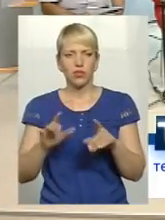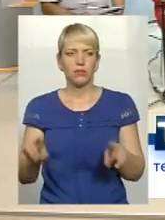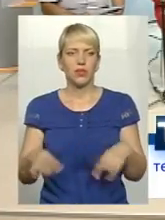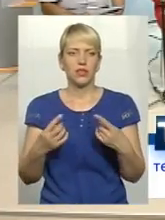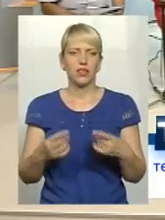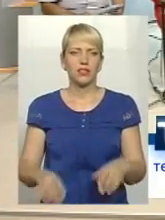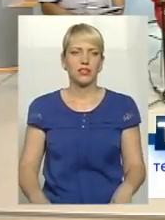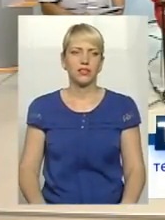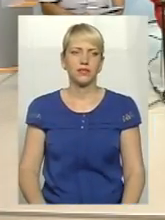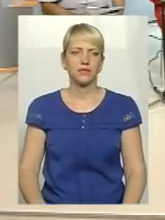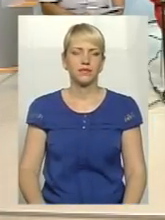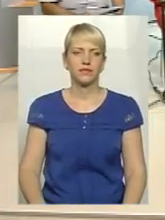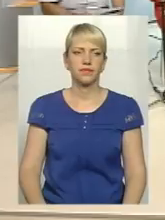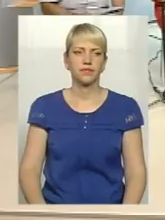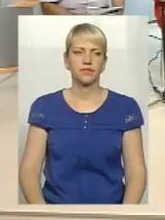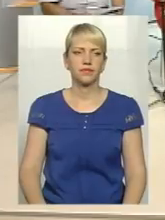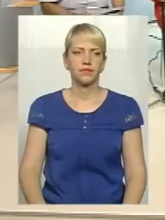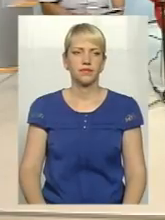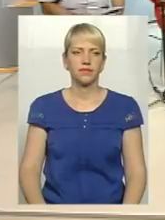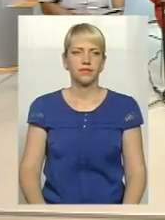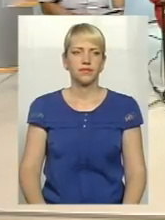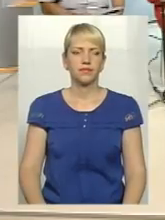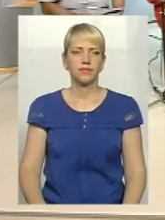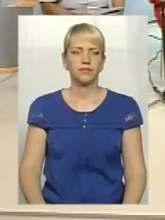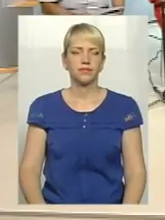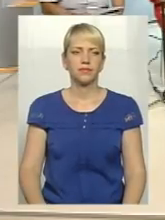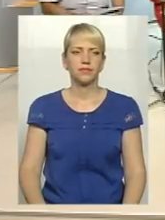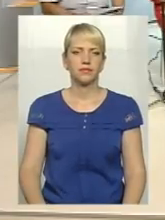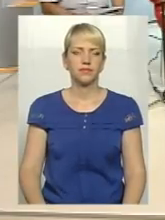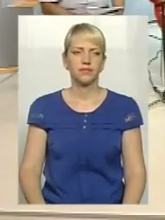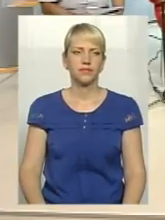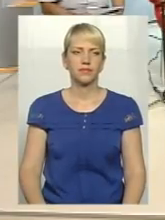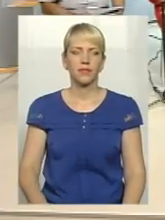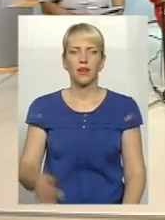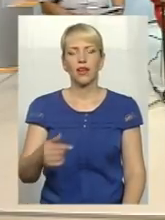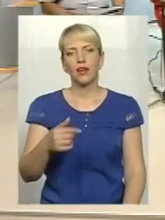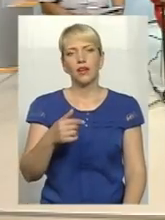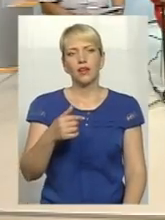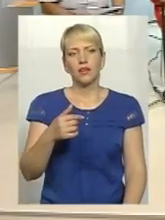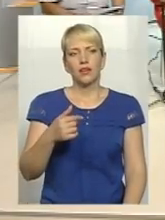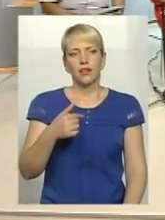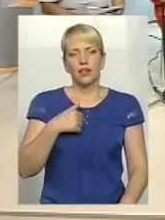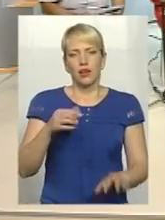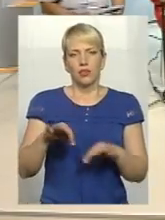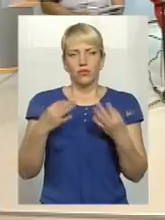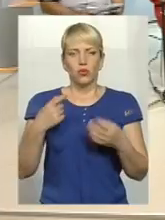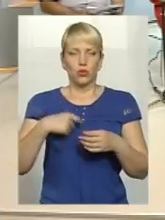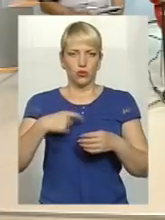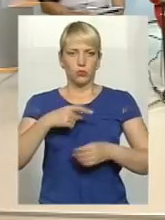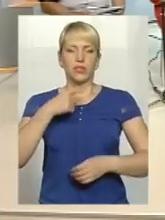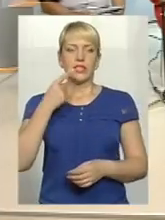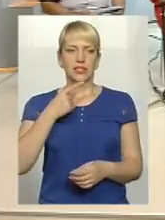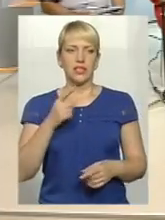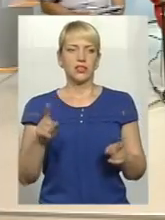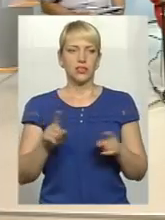Хто відповість нашому глядачу? Давайте я почну. Давайте, паніте, я все дякую. Дозволю собі зазначити,